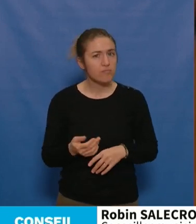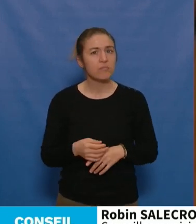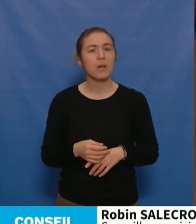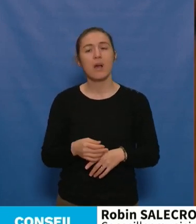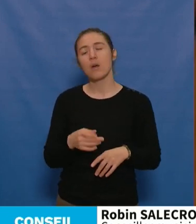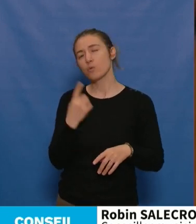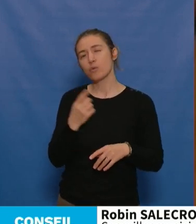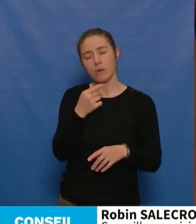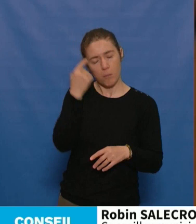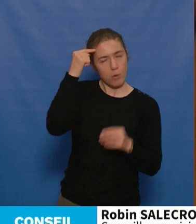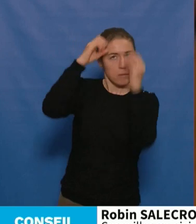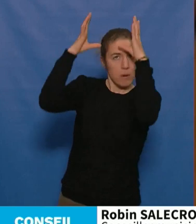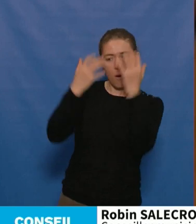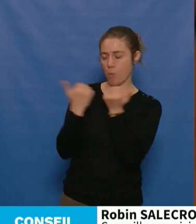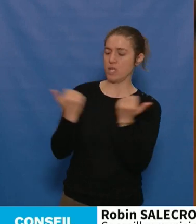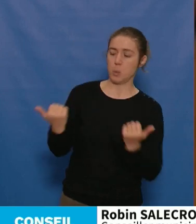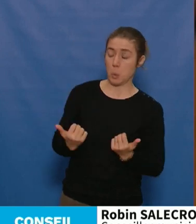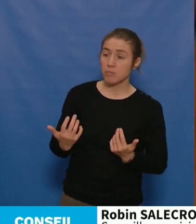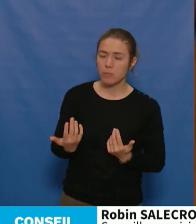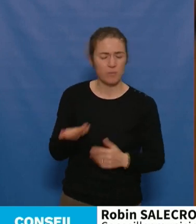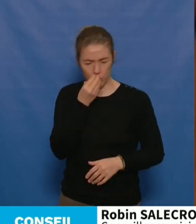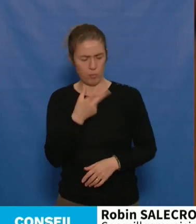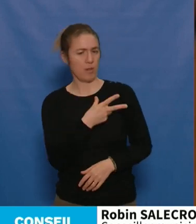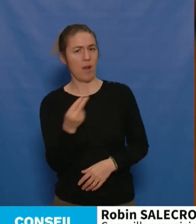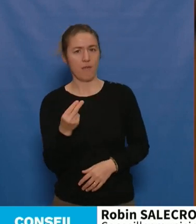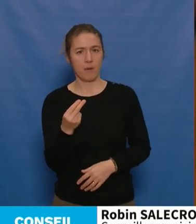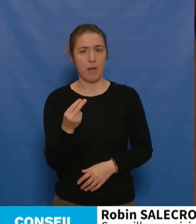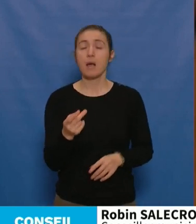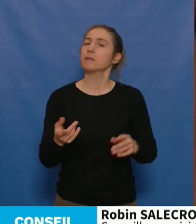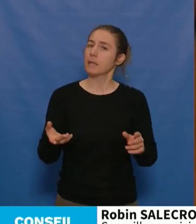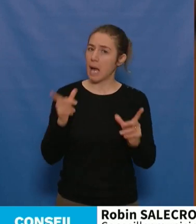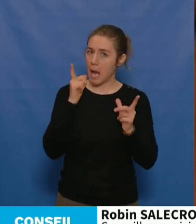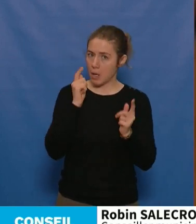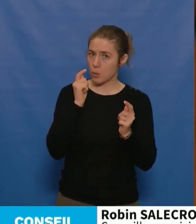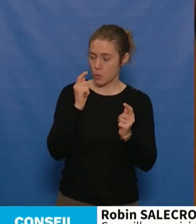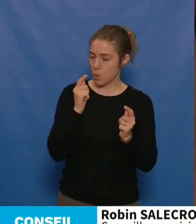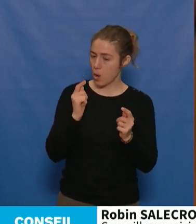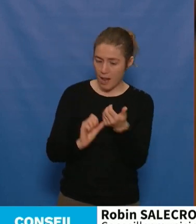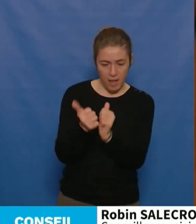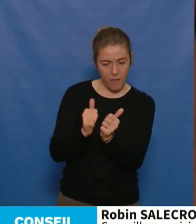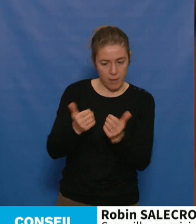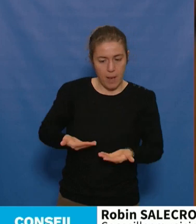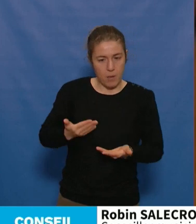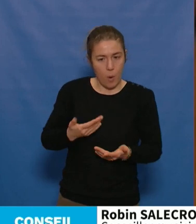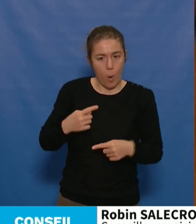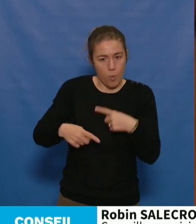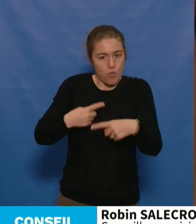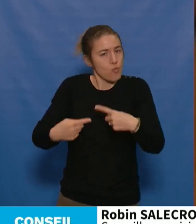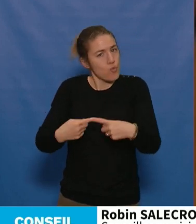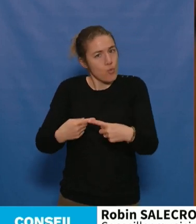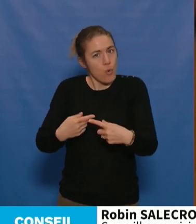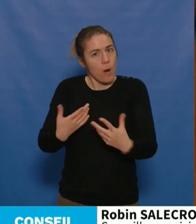dans l'opposition, je pense que c'est très grave et que ce n'est pas la hauteur justement des enjeux et des défis du moment. Et notamment celui